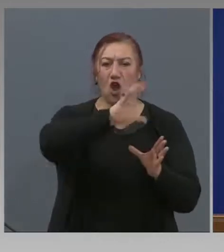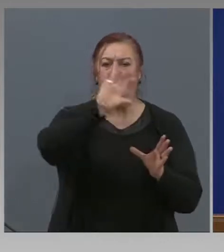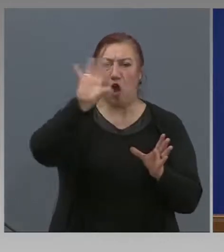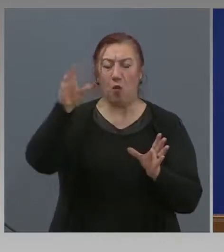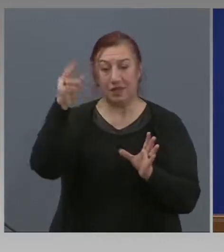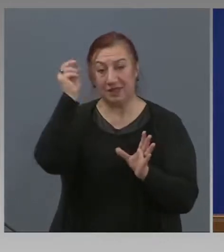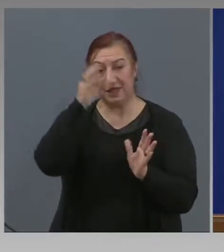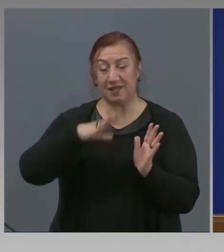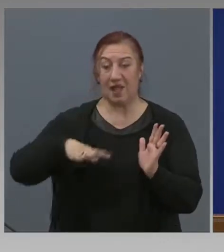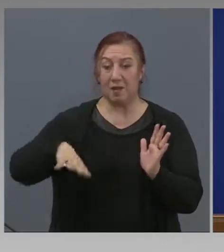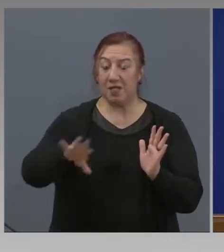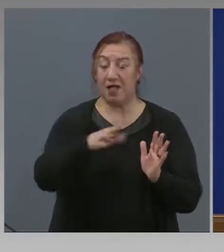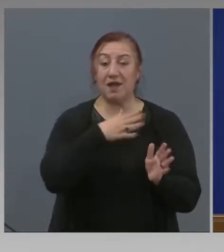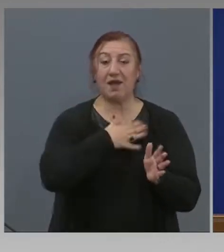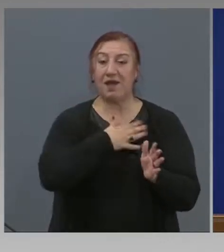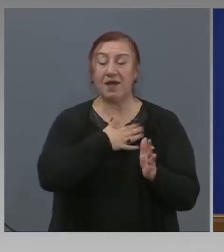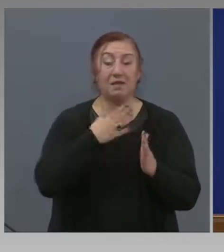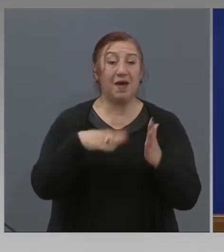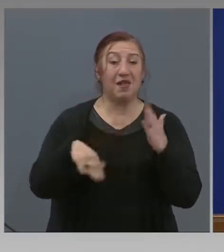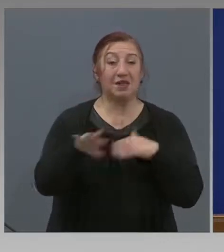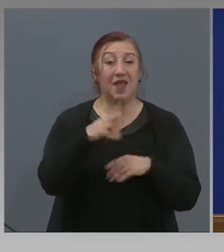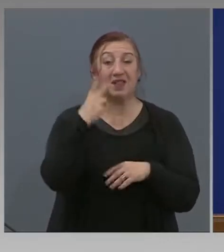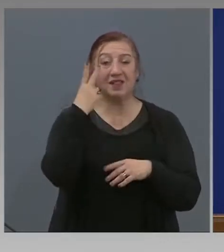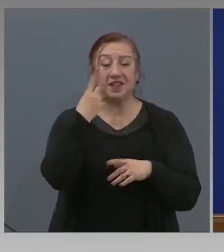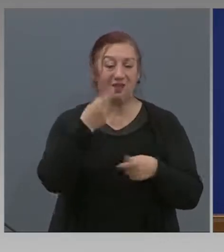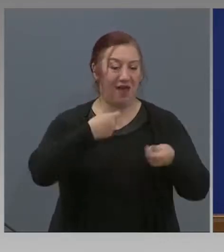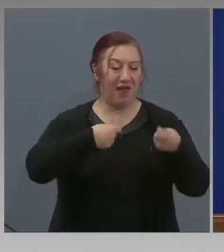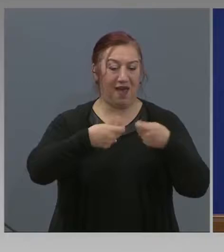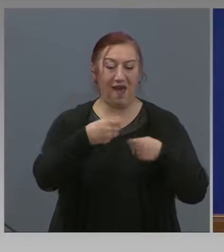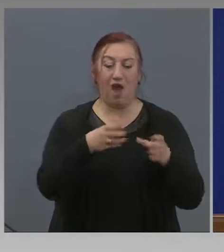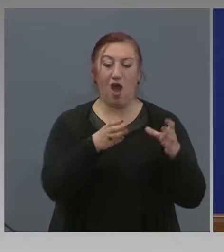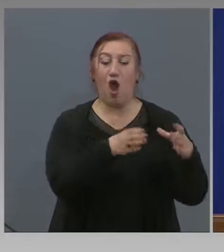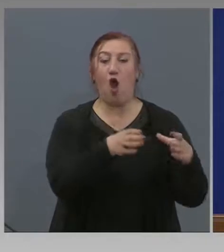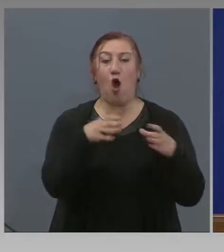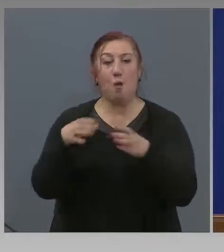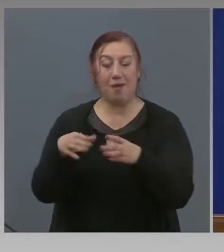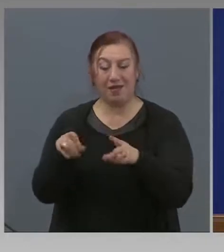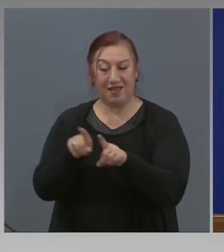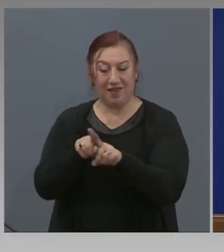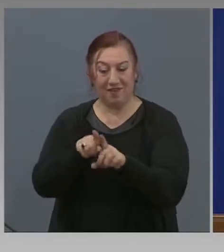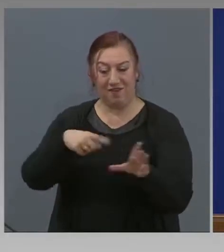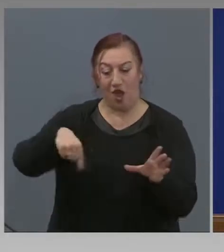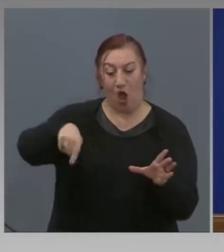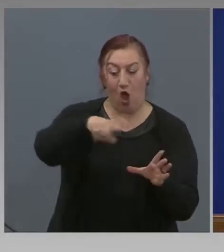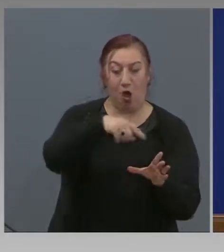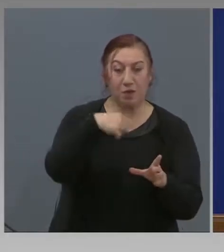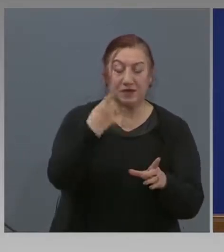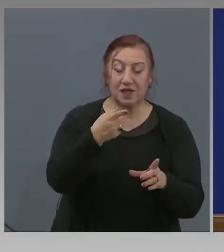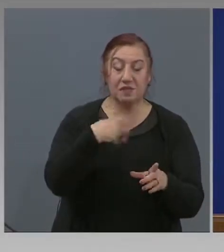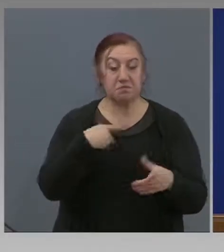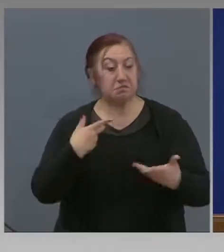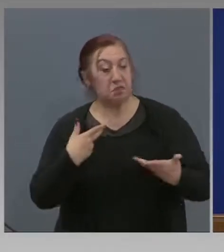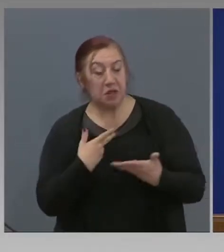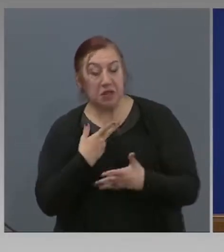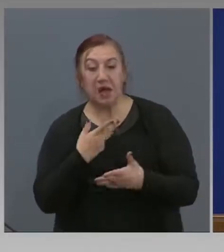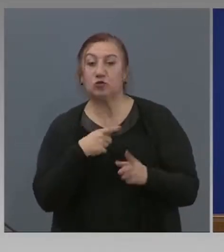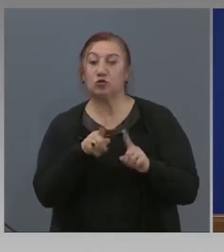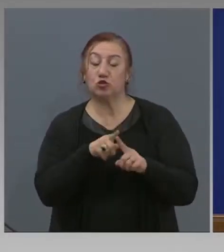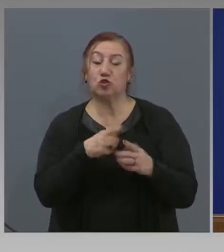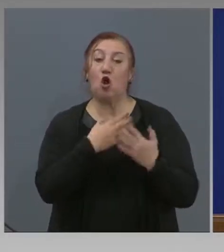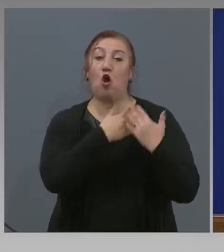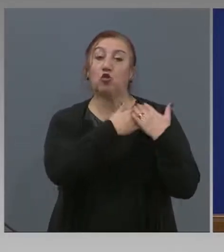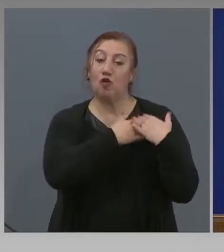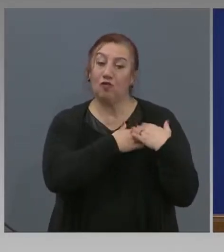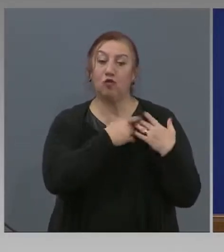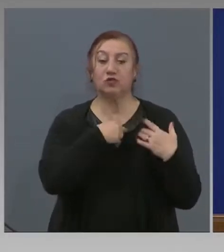имат повече от два обекта в съответната област, които проявиха загриженост, интерес и отговорност към местните